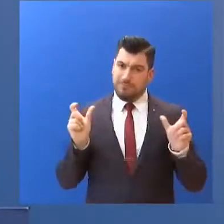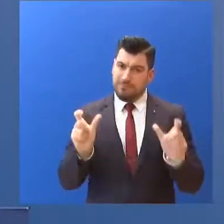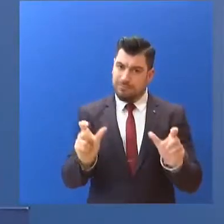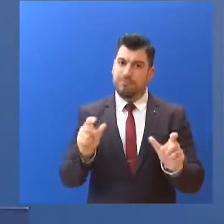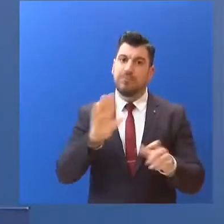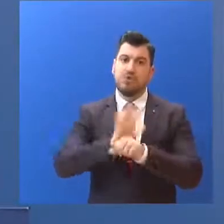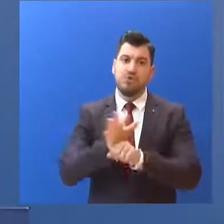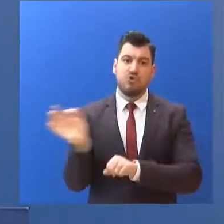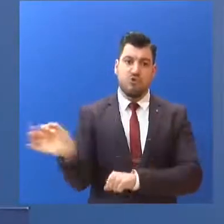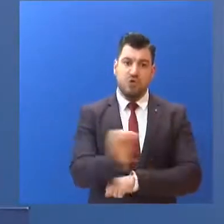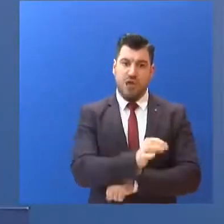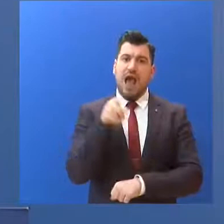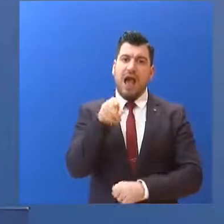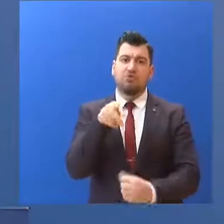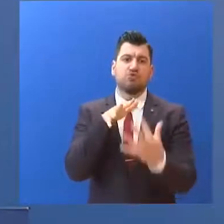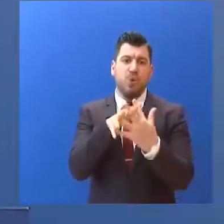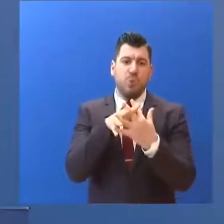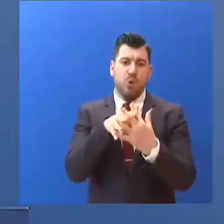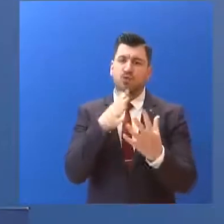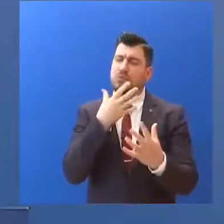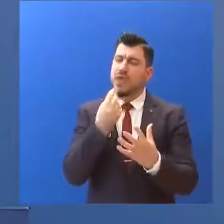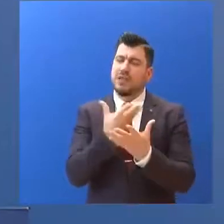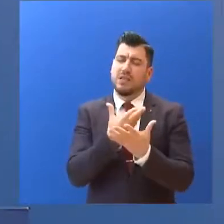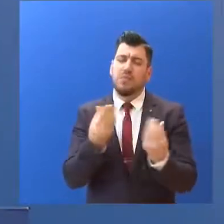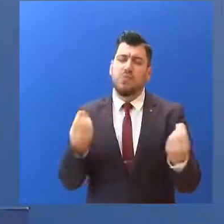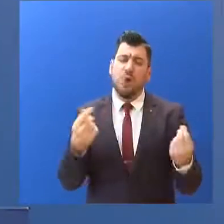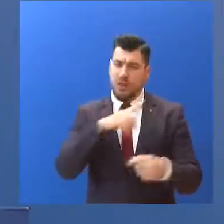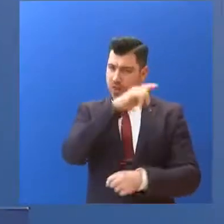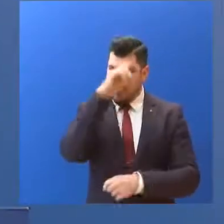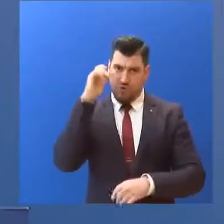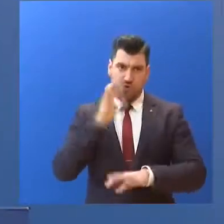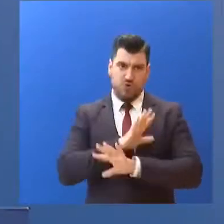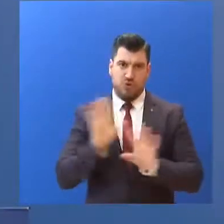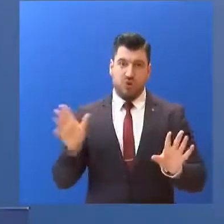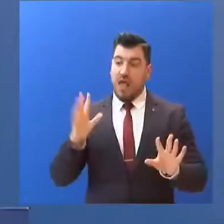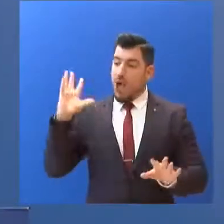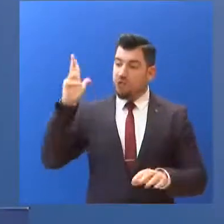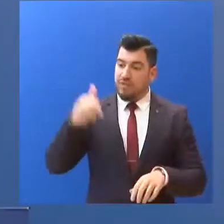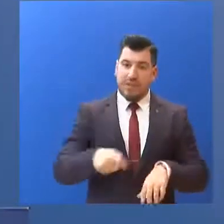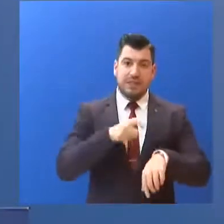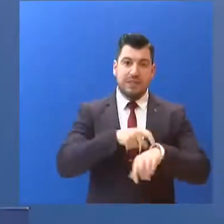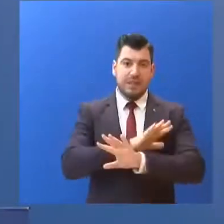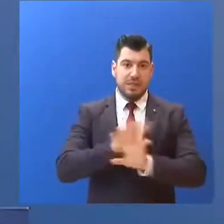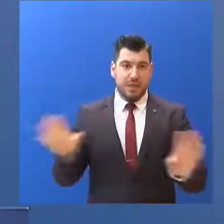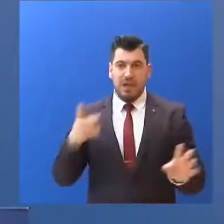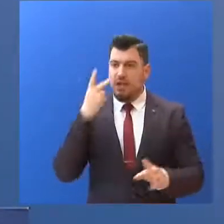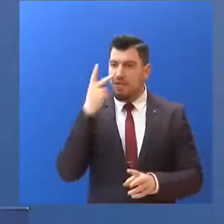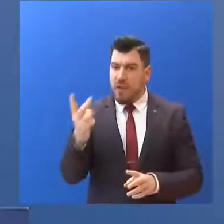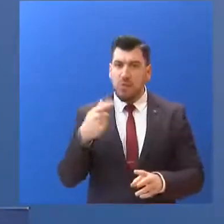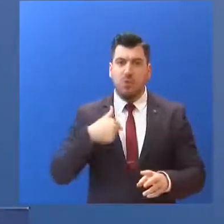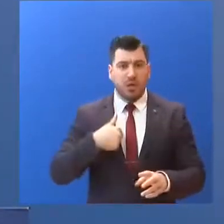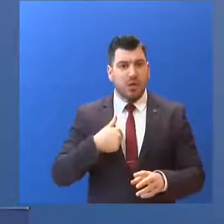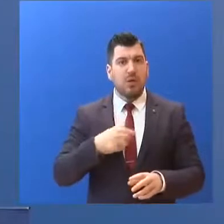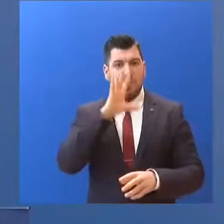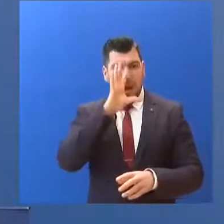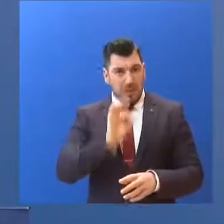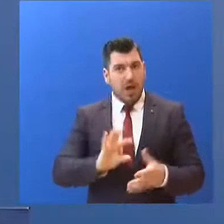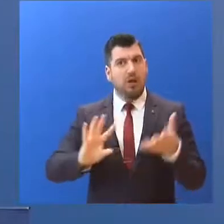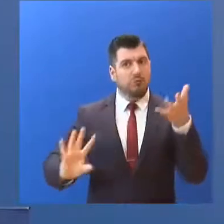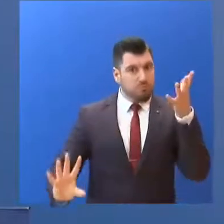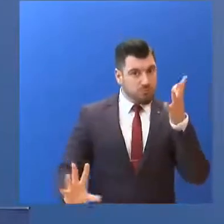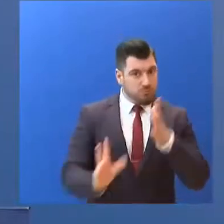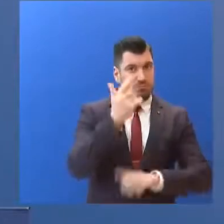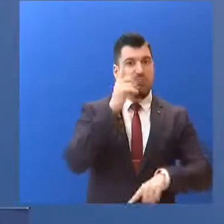Ενός πολέμου με πολλές και δύσκολες μάχες. Ευτυχώς, μέχρι στιγμής... σε όλα τα μέτωπα πηγαίνουμε καλύτερα... σε